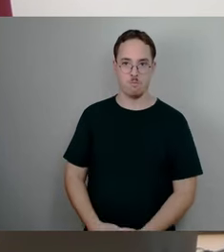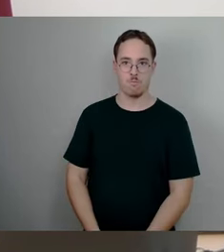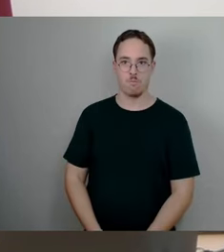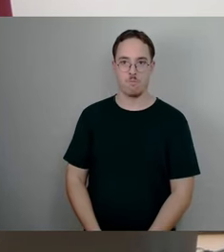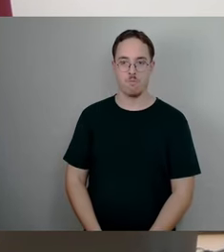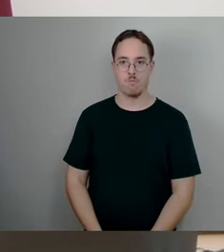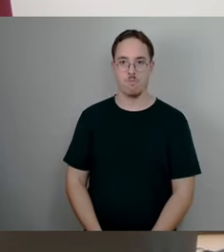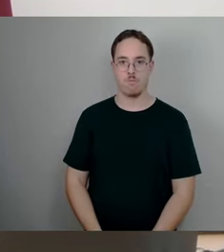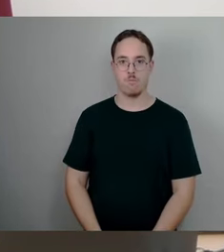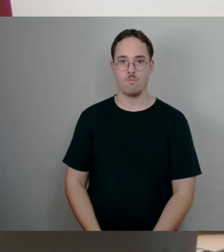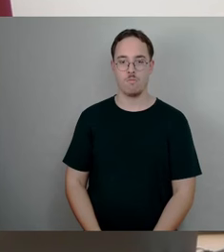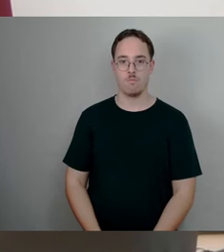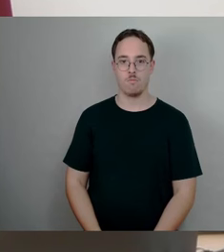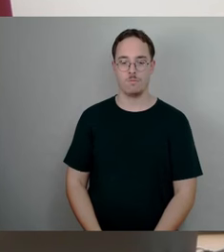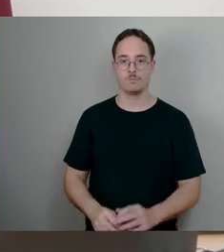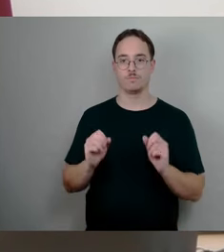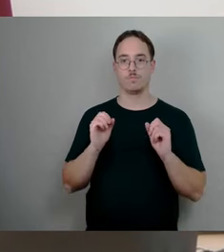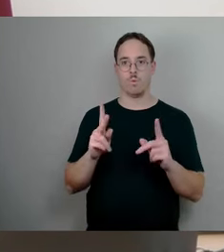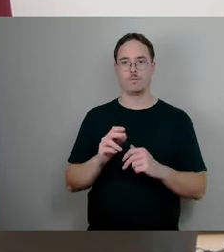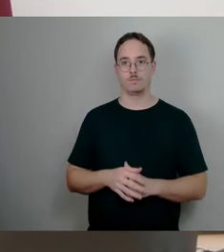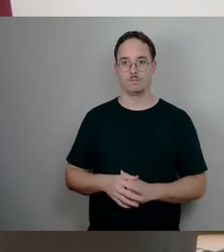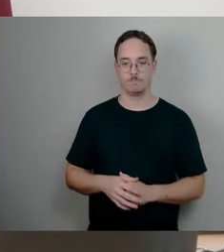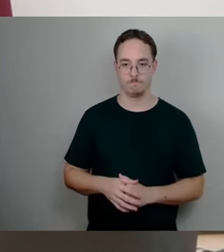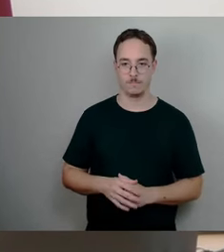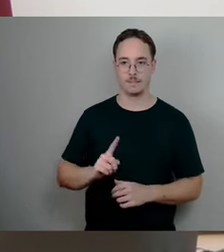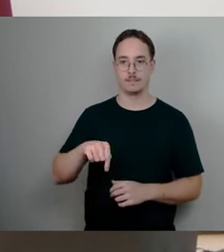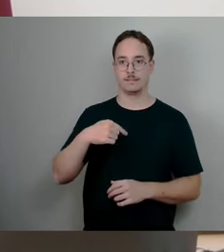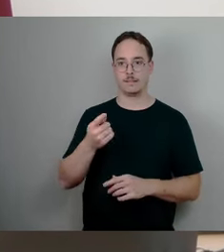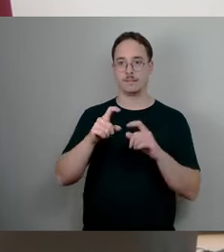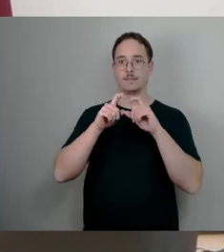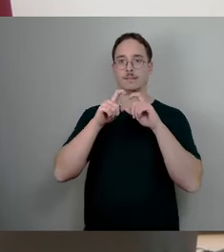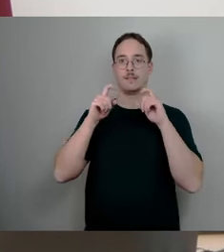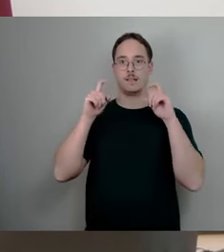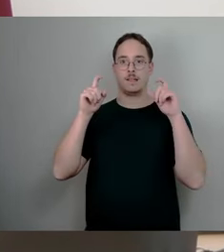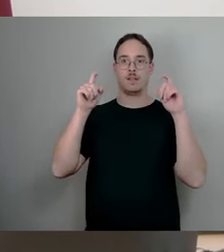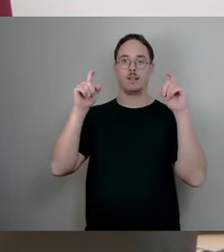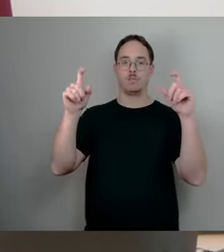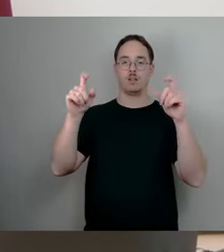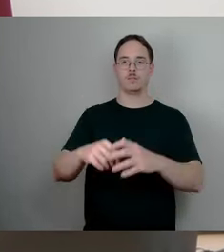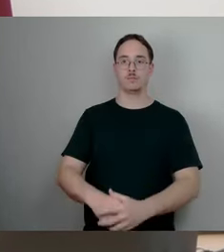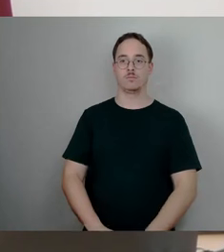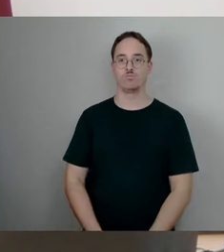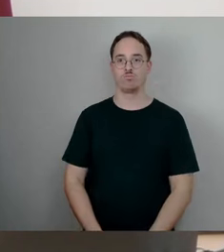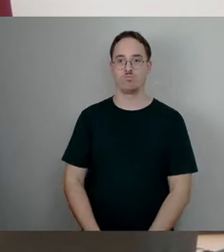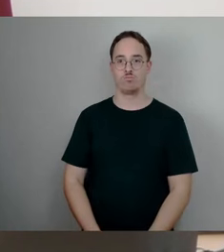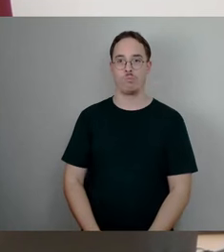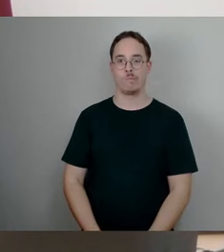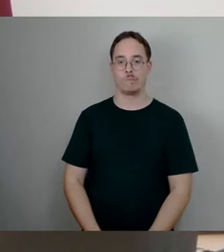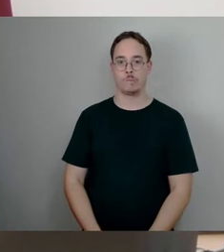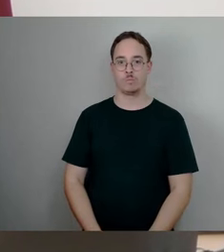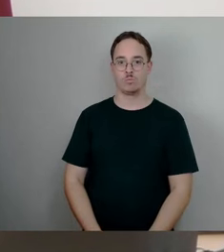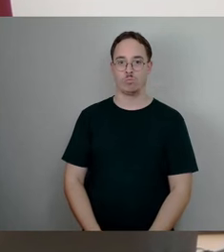So, dann kommen wir zur nächsten fragenden Fraktion und das